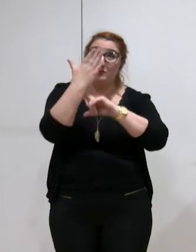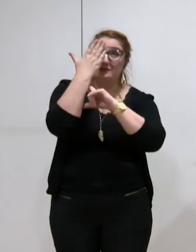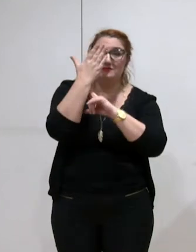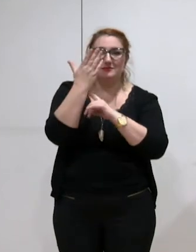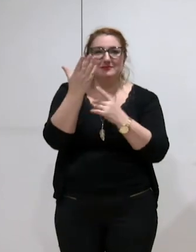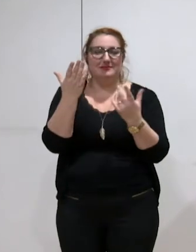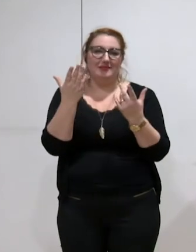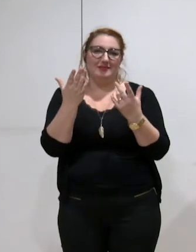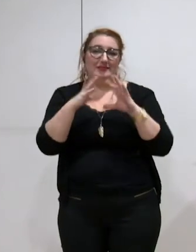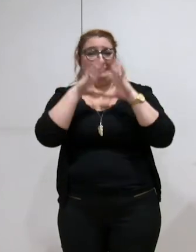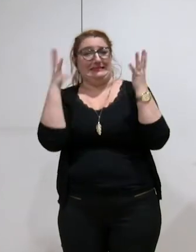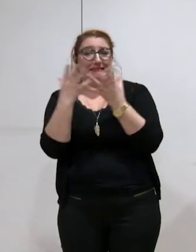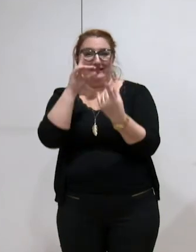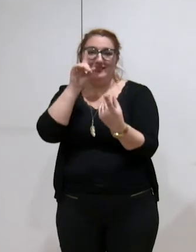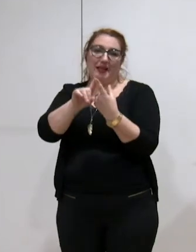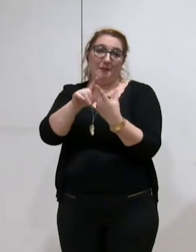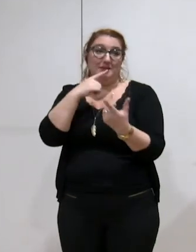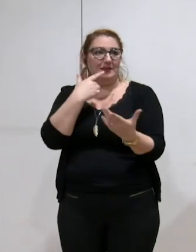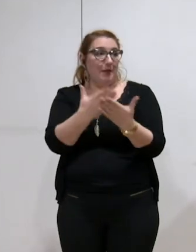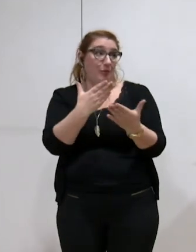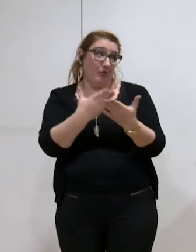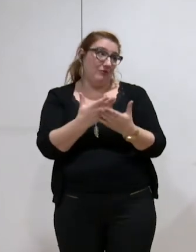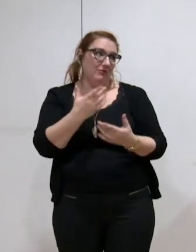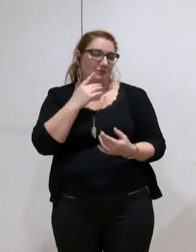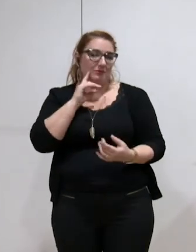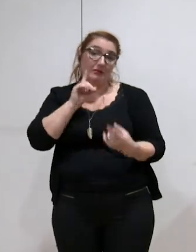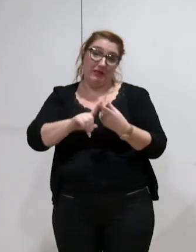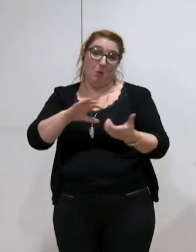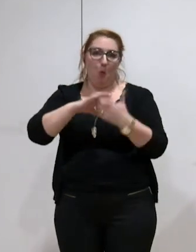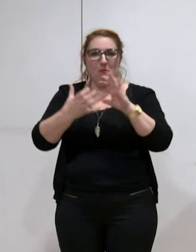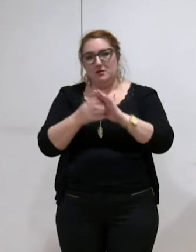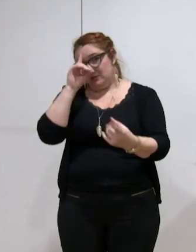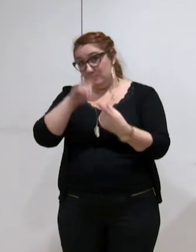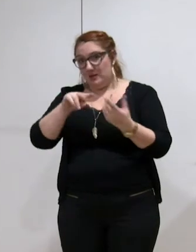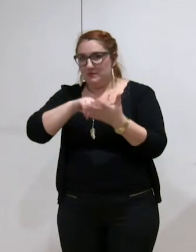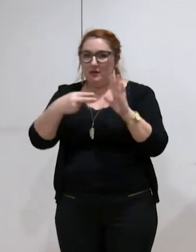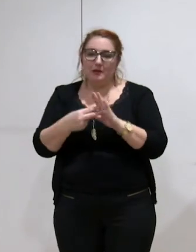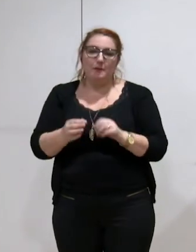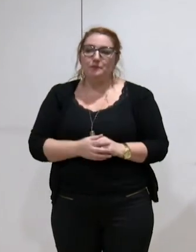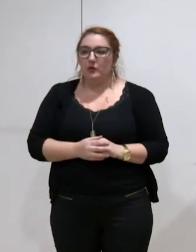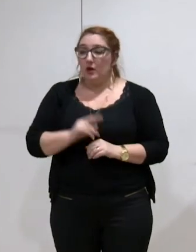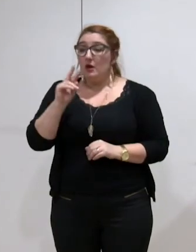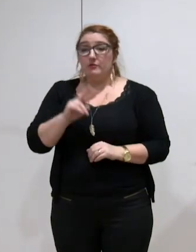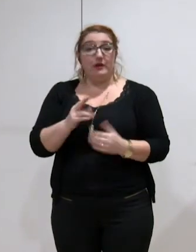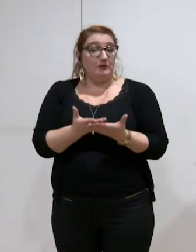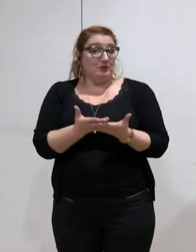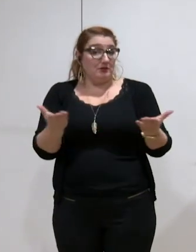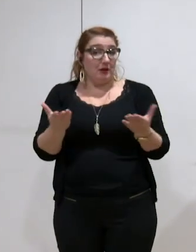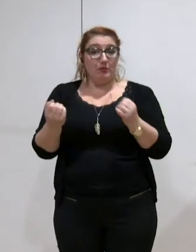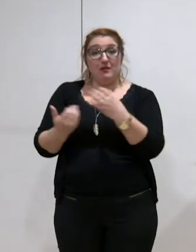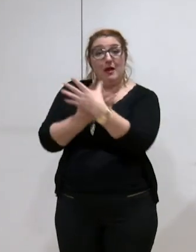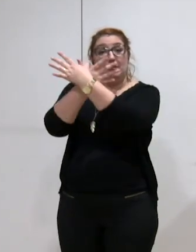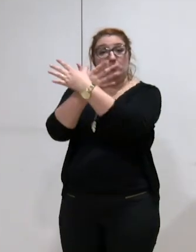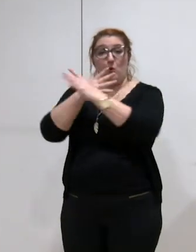démontrent assez que c'est un sujet un peu complexe, un peu technique. Or, était assez simple puisque la métro prend des compétences que nous